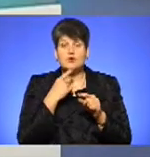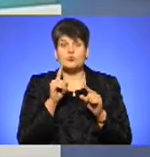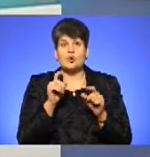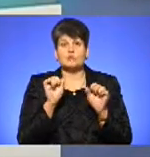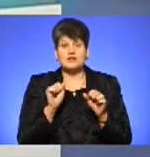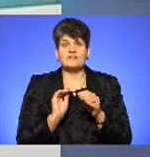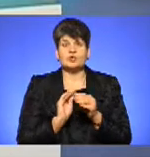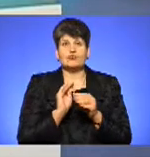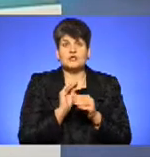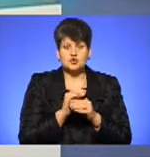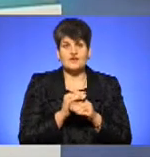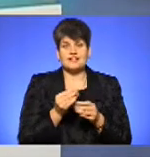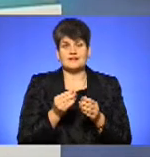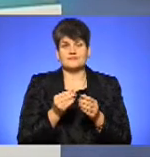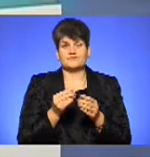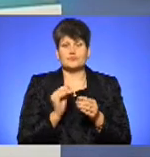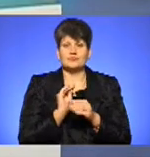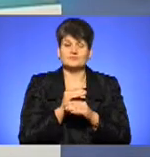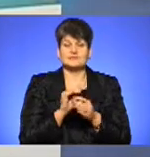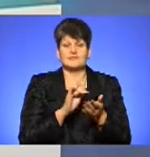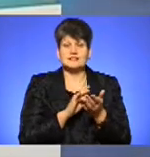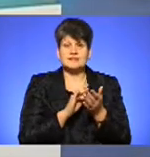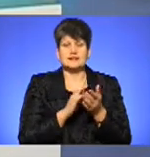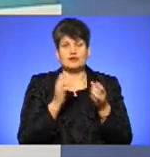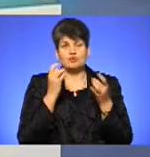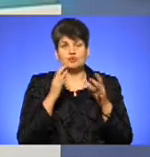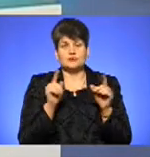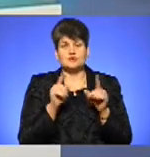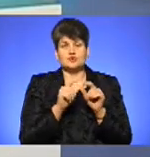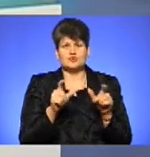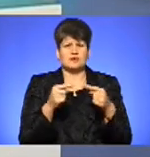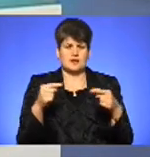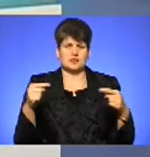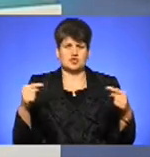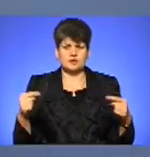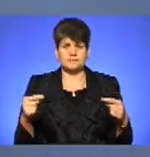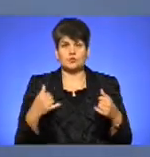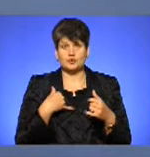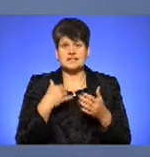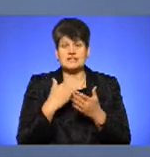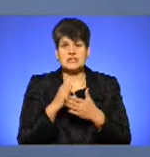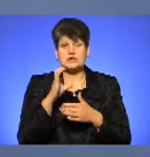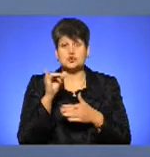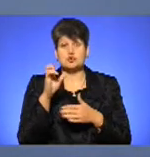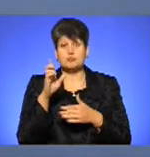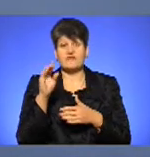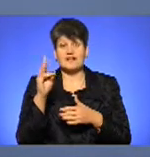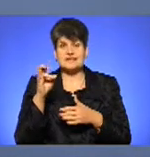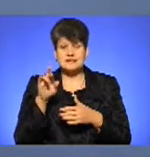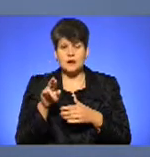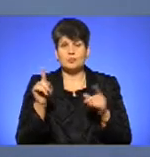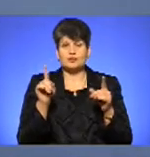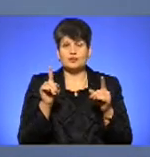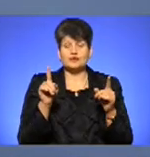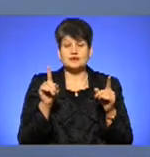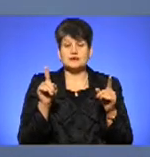дофінансування з центру на культуру, на музичні школи і таке інше. Ну, у нас є субвенція медична і освітня, але на музичні